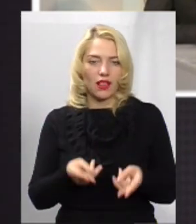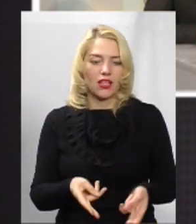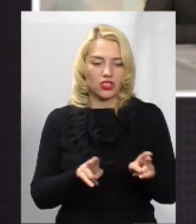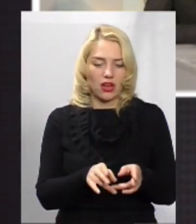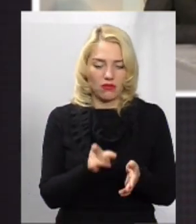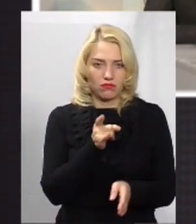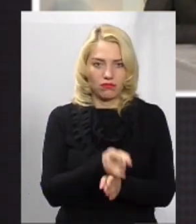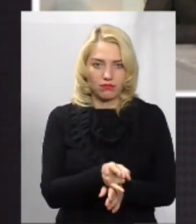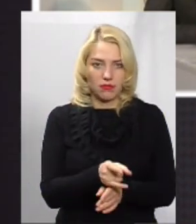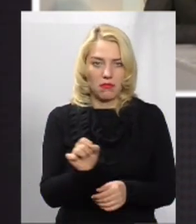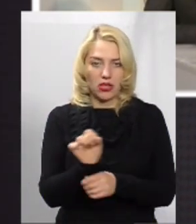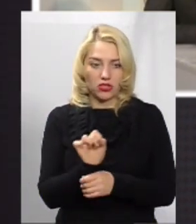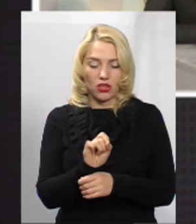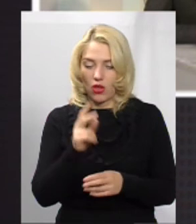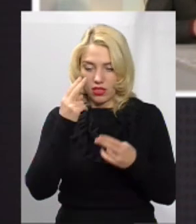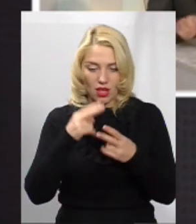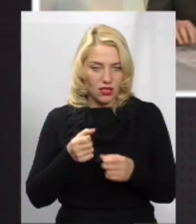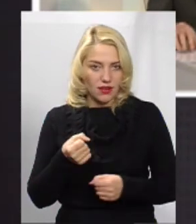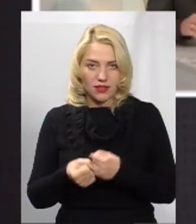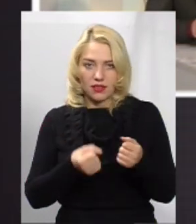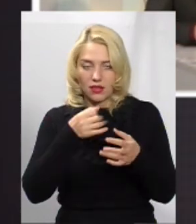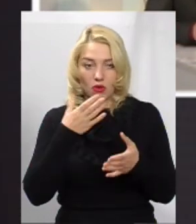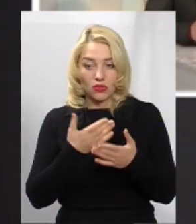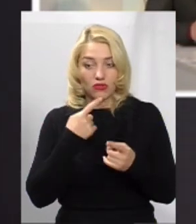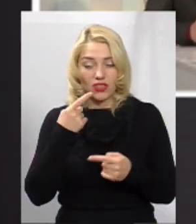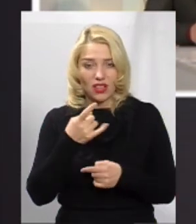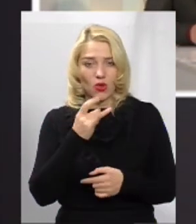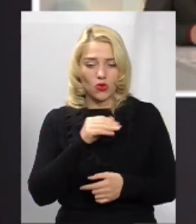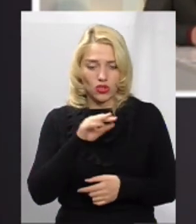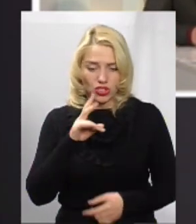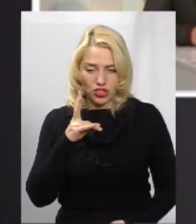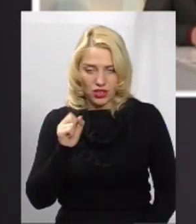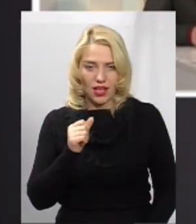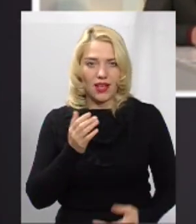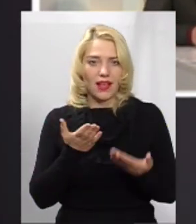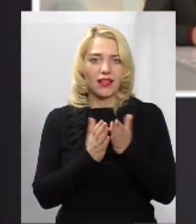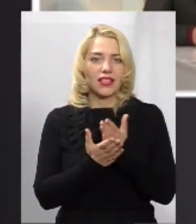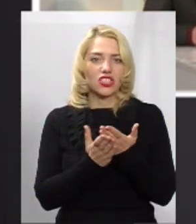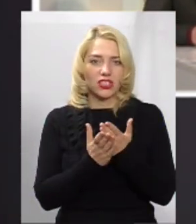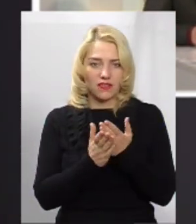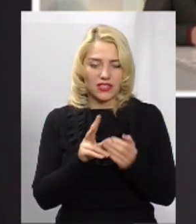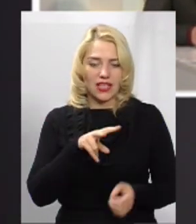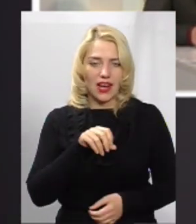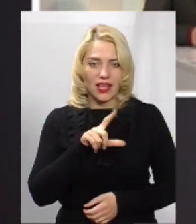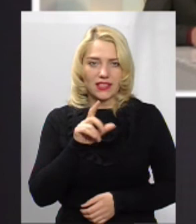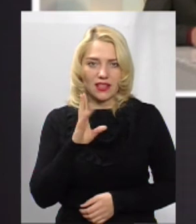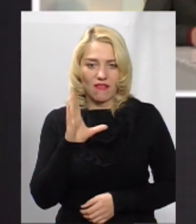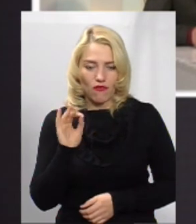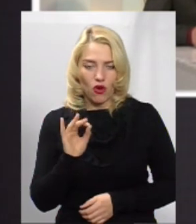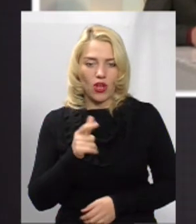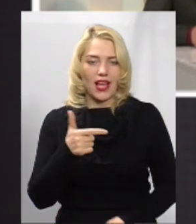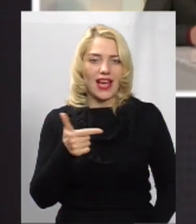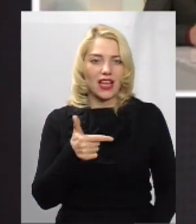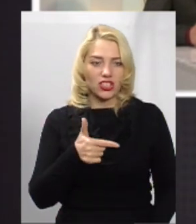І техніка туди не заїде. Якщо говорити про такі віддалені мікрорайони, як Ружечна, Книжківці, Лезнево і